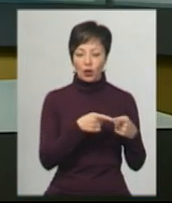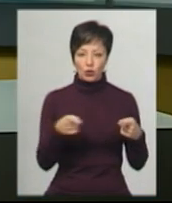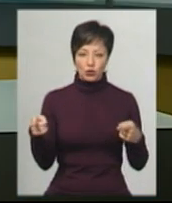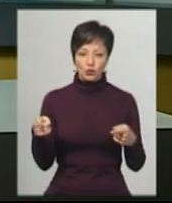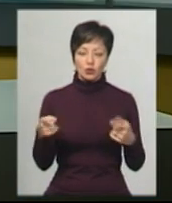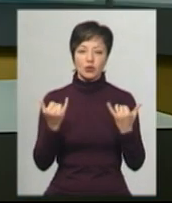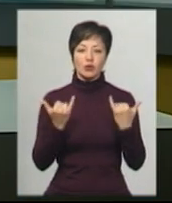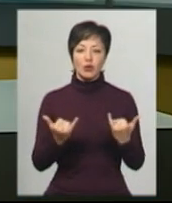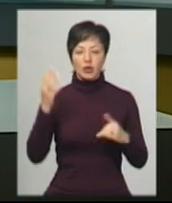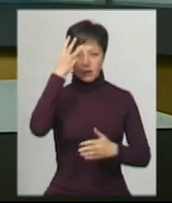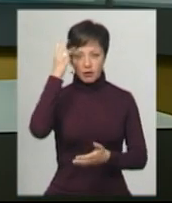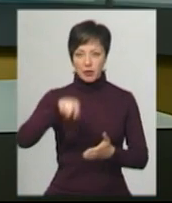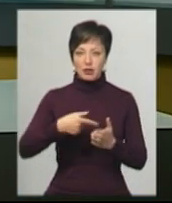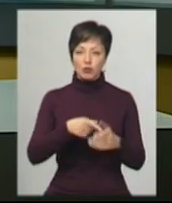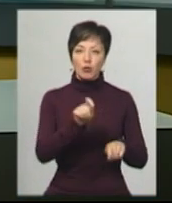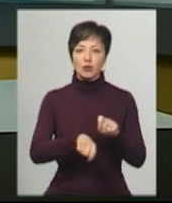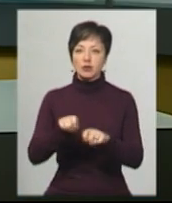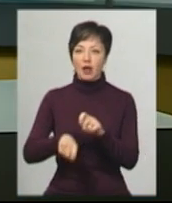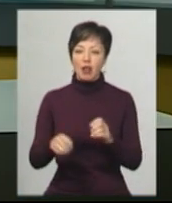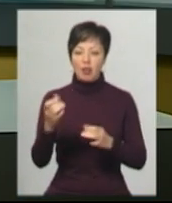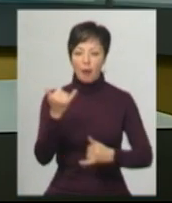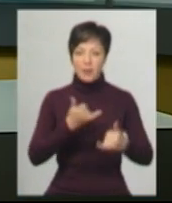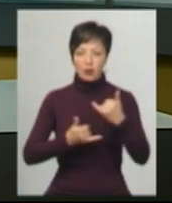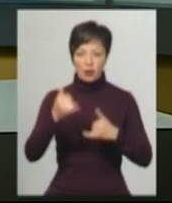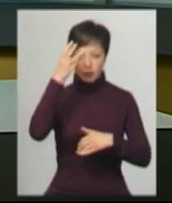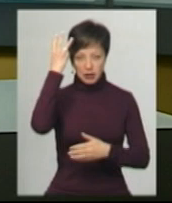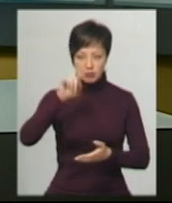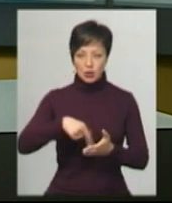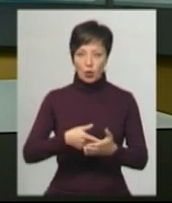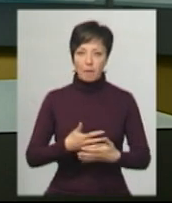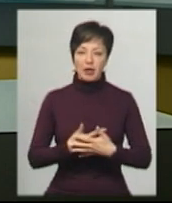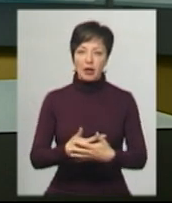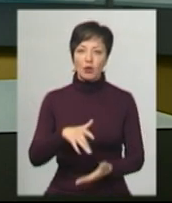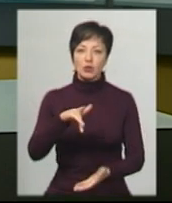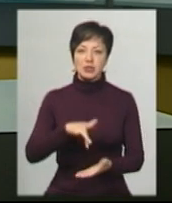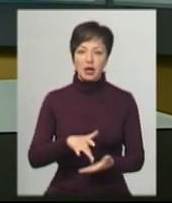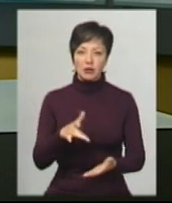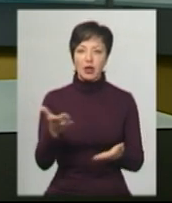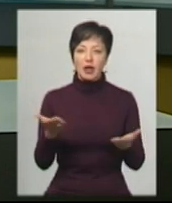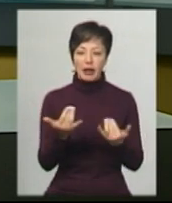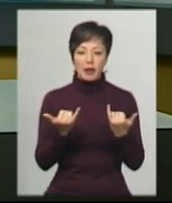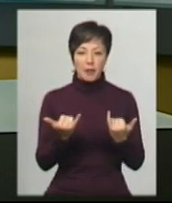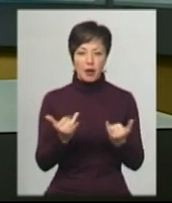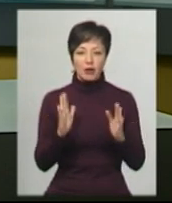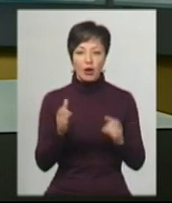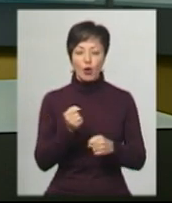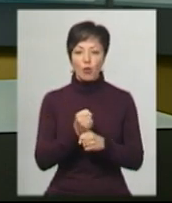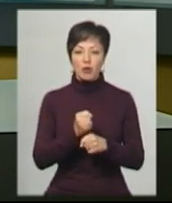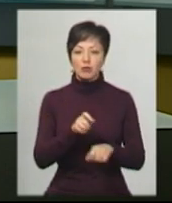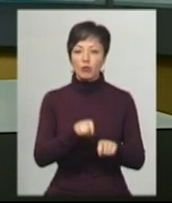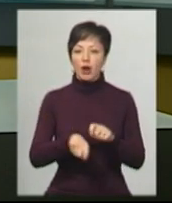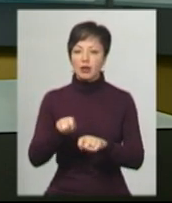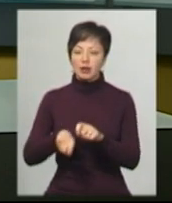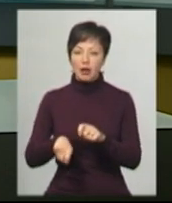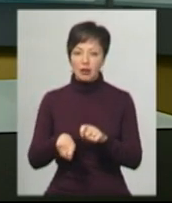Сьогодні у Хмельницькому протестували лабораторію Хмельницького міського перинатального центру, у якій відтепер робитимуть аналізи